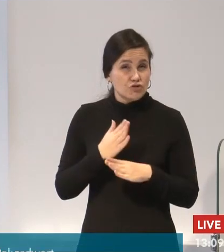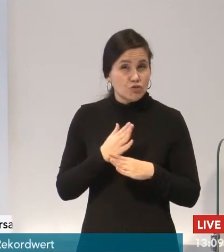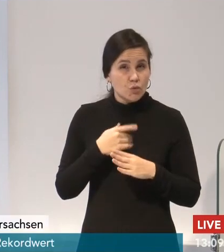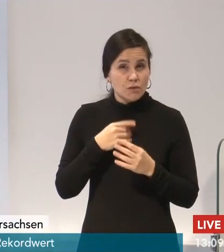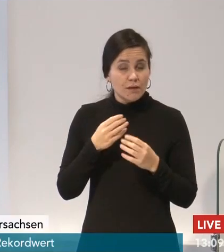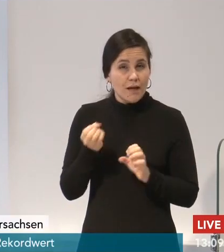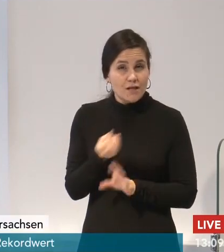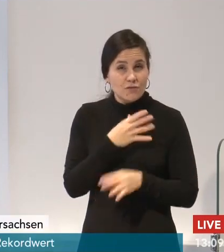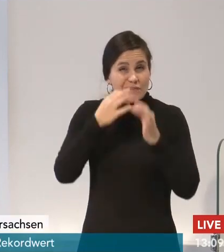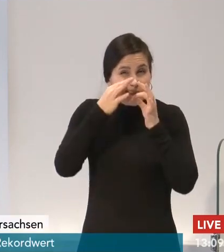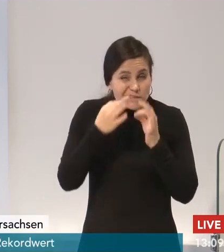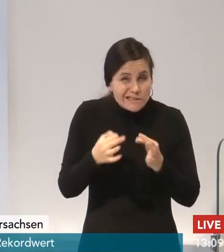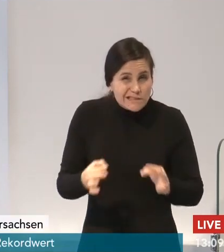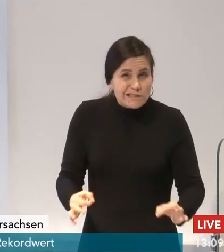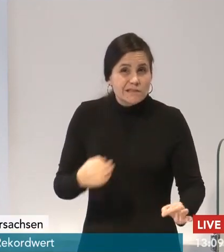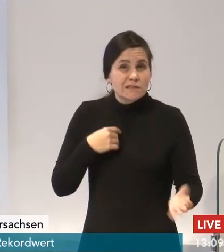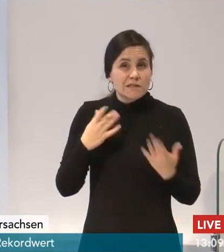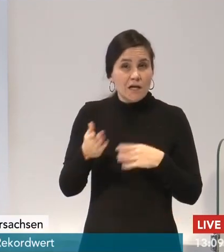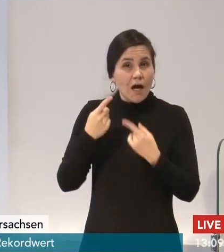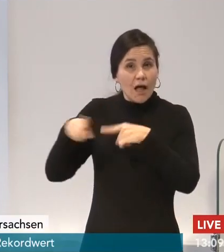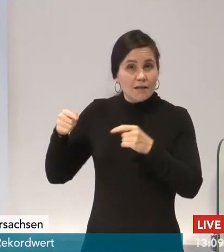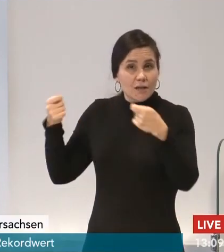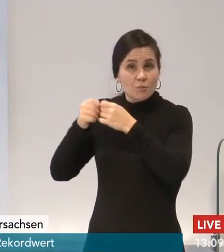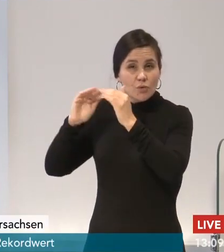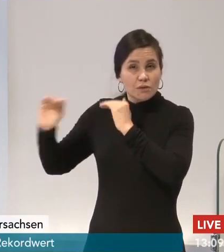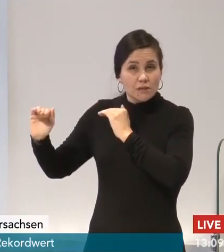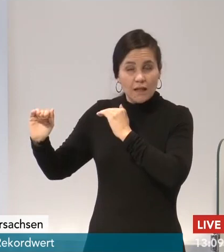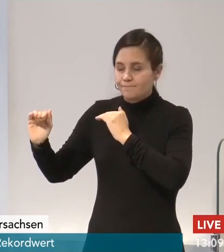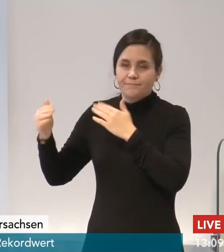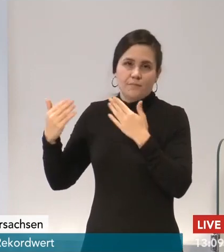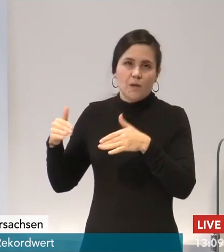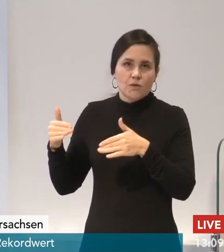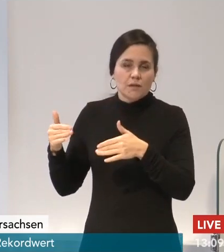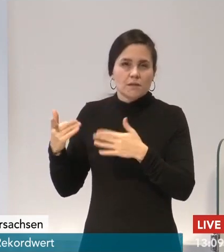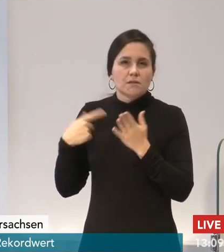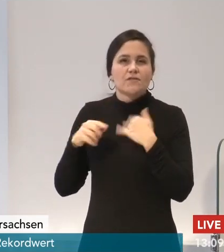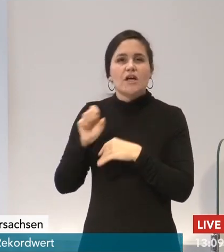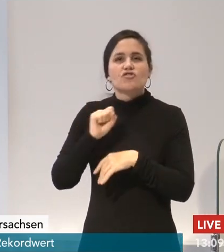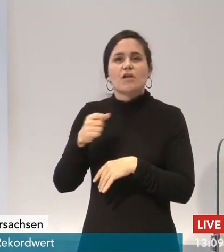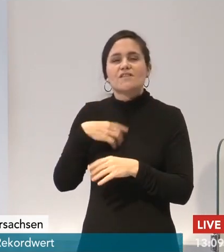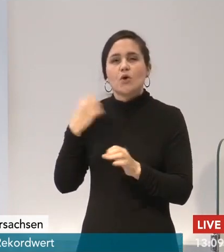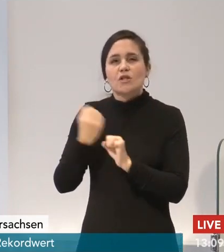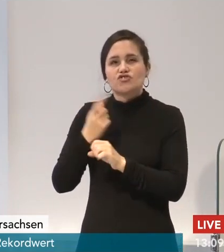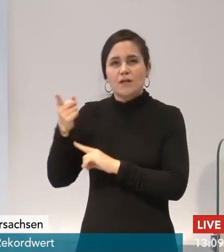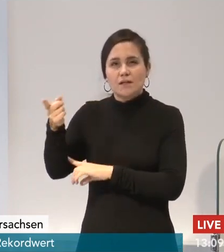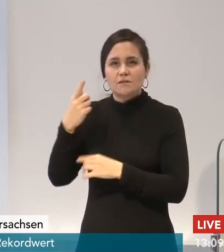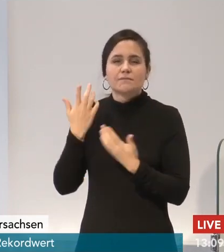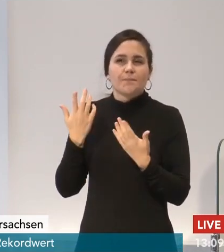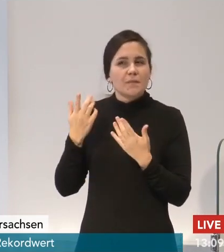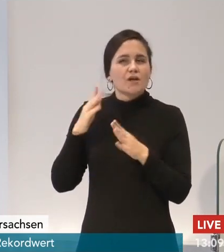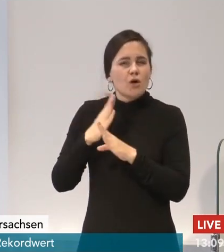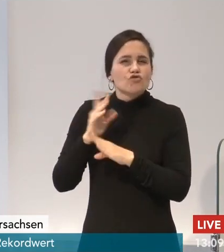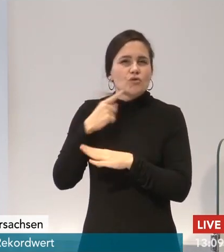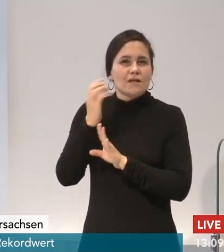Bundesland. Die Kollegen aus Schleswig-Holstein haben etwas vorgelegt, was aber mindestens teilweise doch in eine andere Richtung geht. Wir glauben,